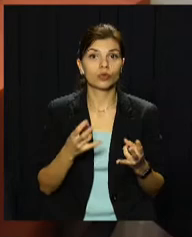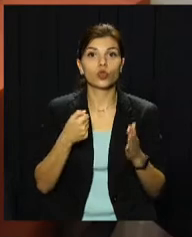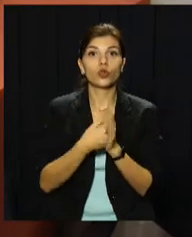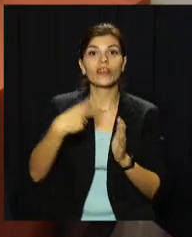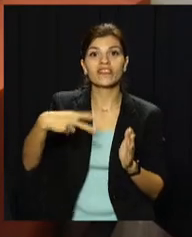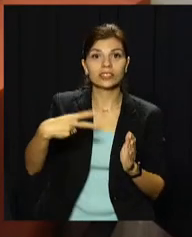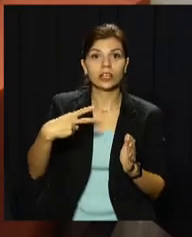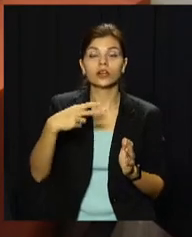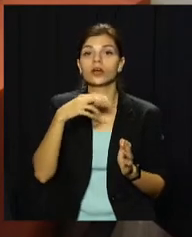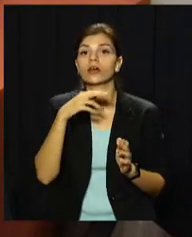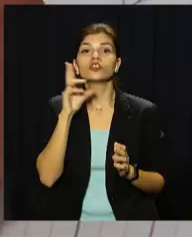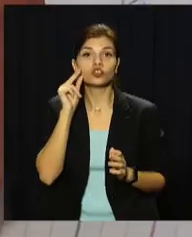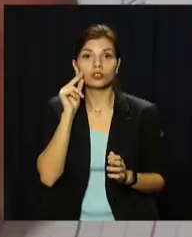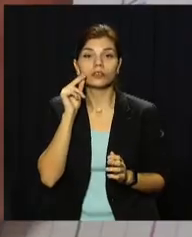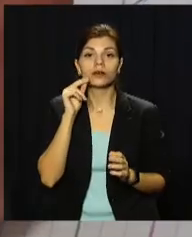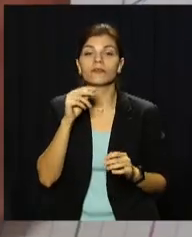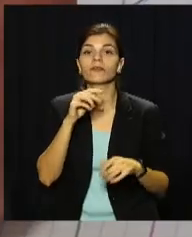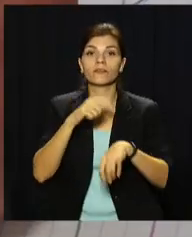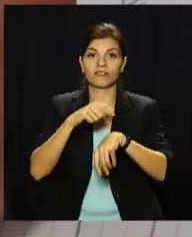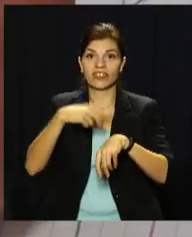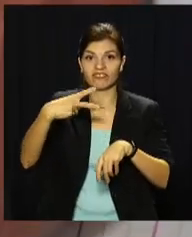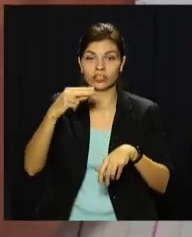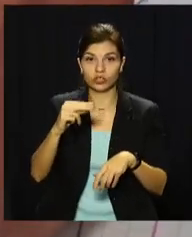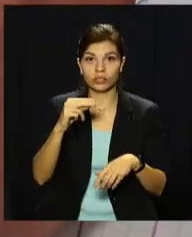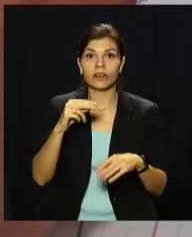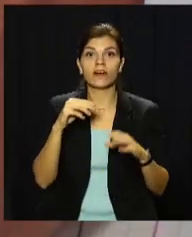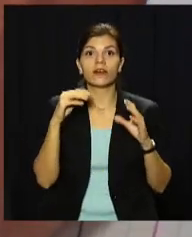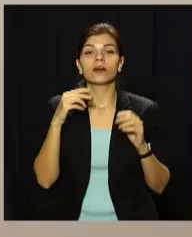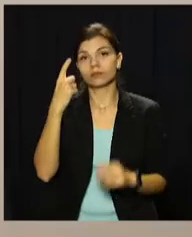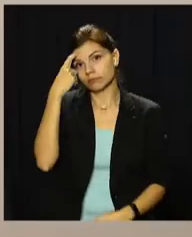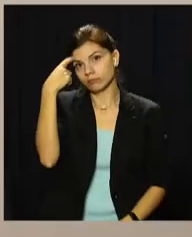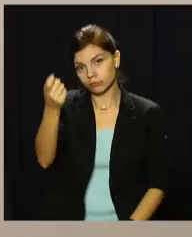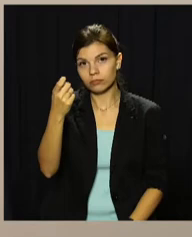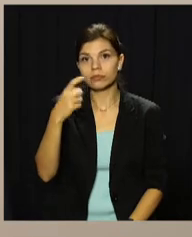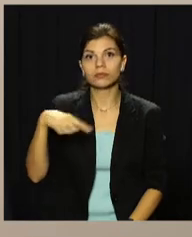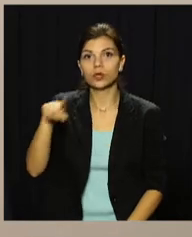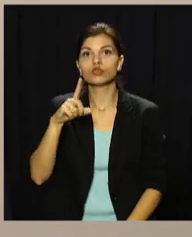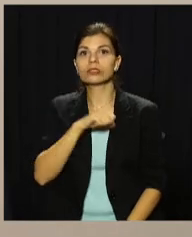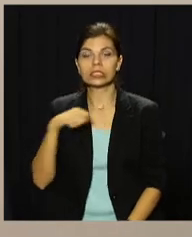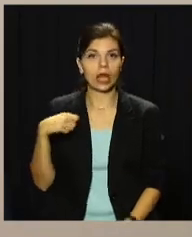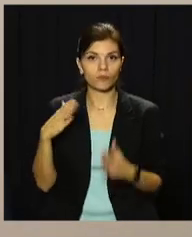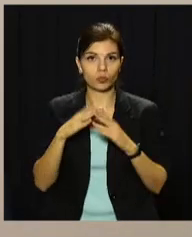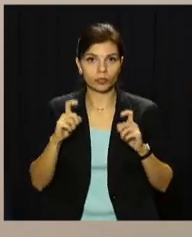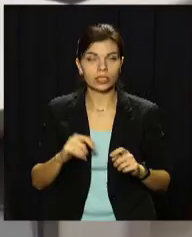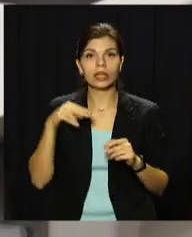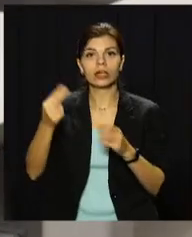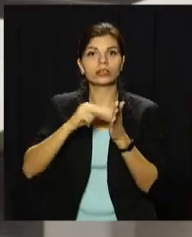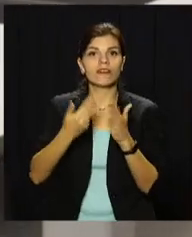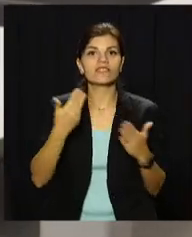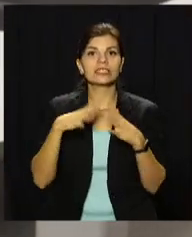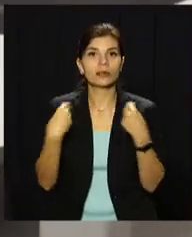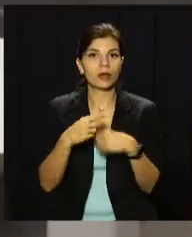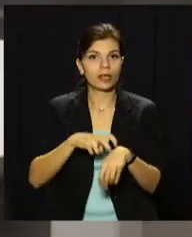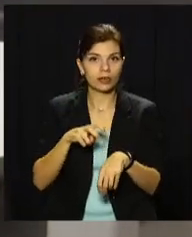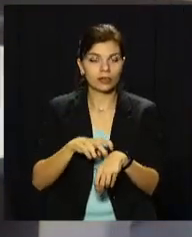20-ї години п'ятниці 23 жовтня повідомити членів виборчкому про самоізоляцію та надати довідку від сімейного